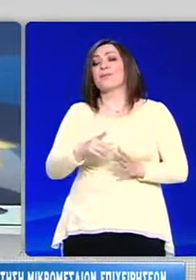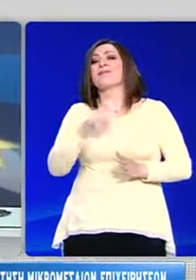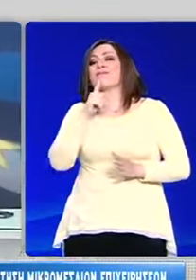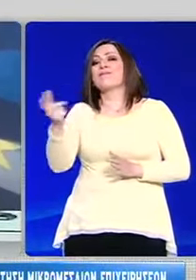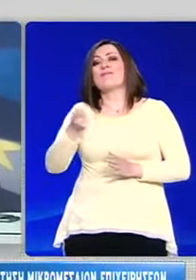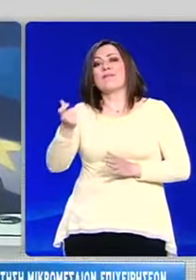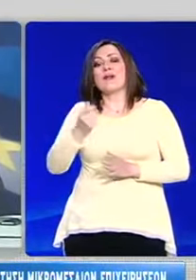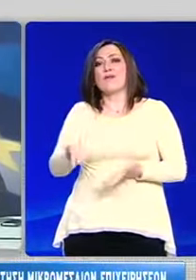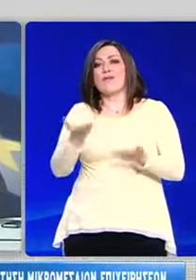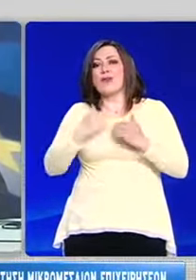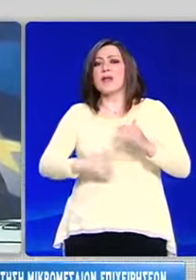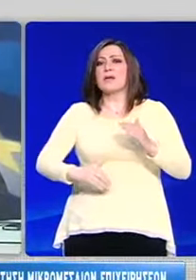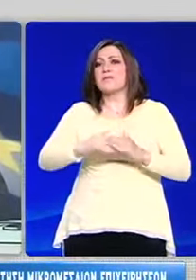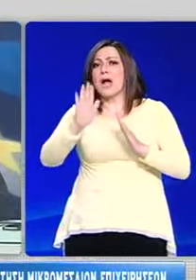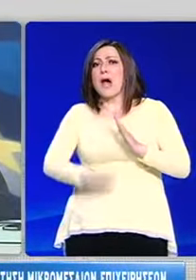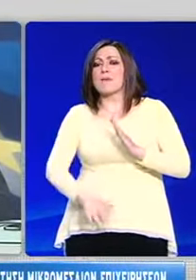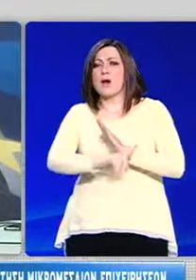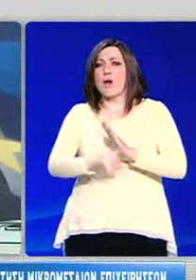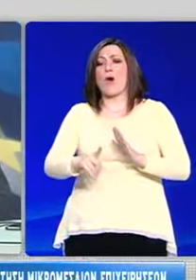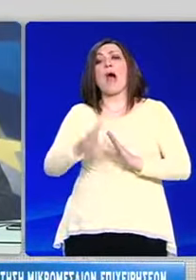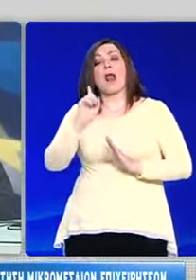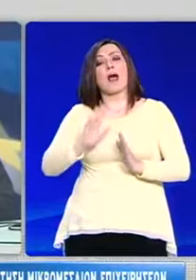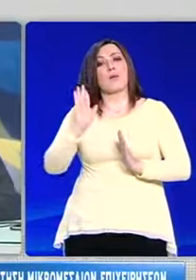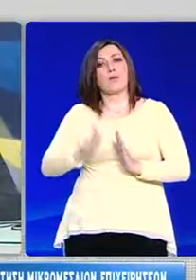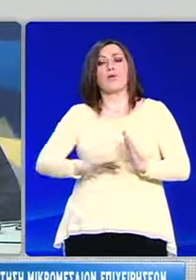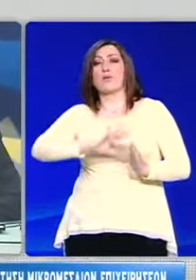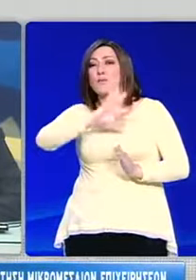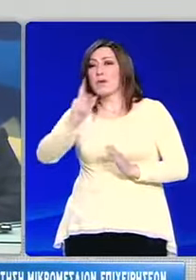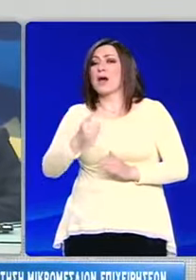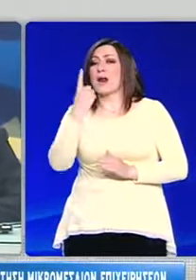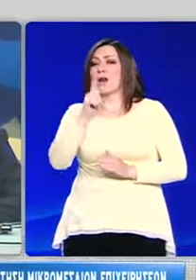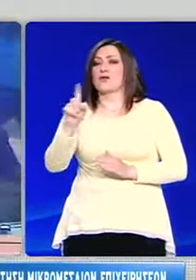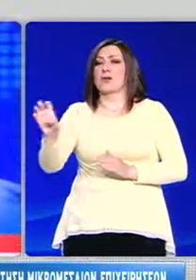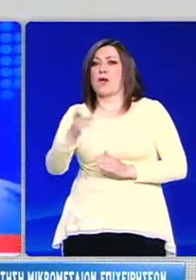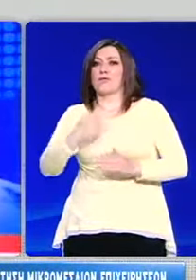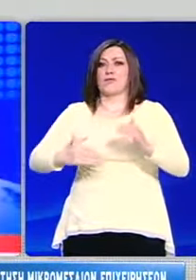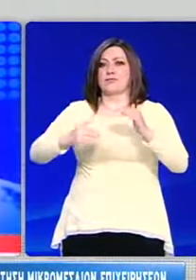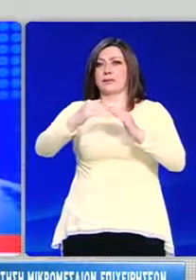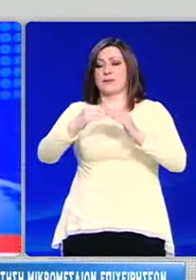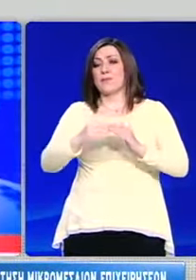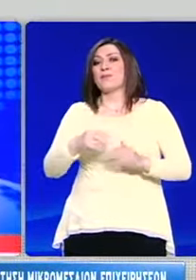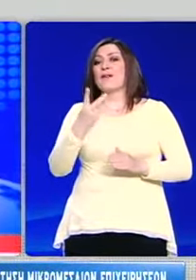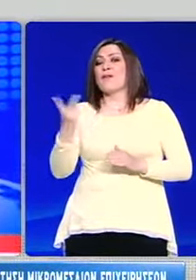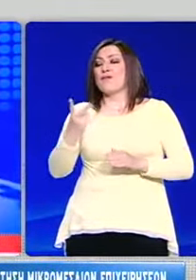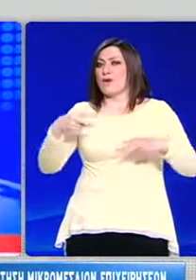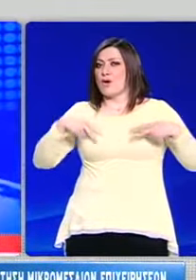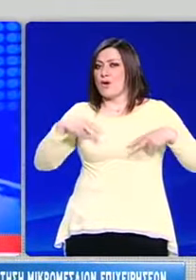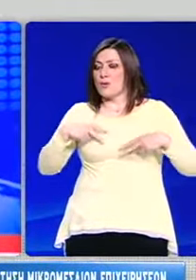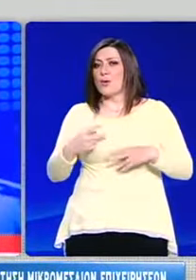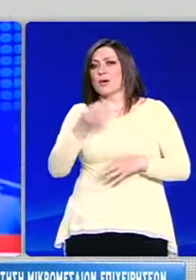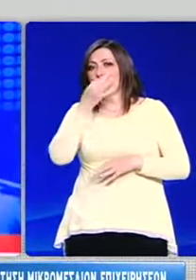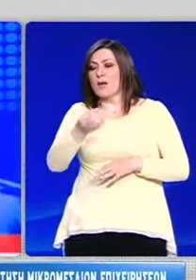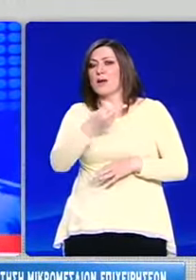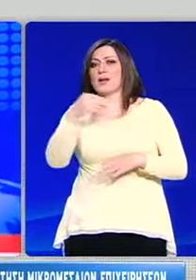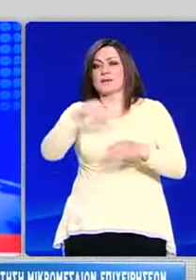δάνεια δεν θα υπάρχει ελάχιστο όριο, αλλά θα μπορούν να φτάνουν έως το 1 εκατομμύριο ευρώ. Κωστής Χατζηδάκης και Γιάννης Τουρνάρας προανήγγλαν τη